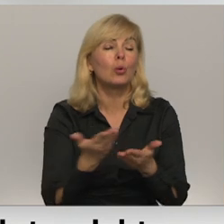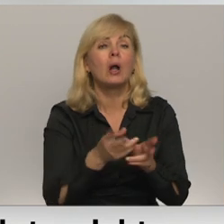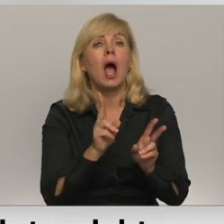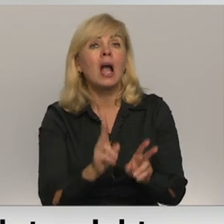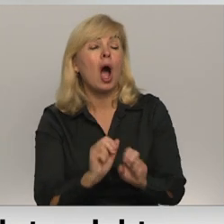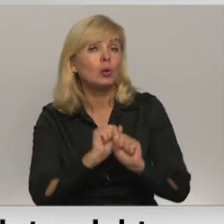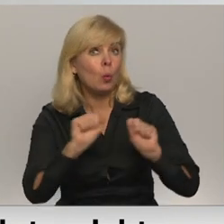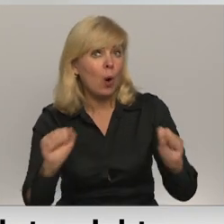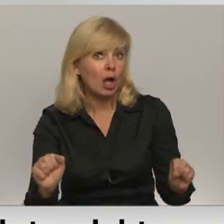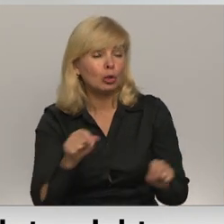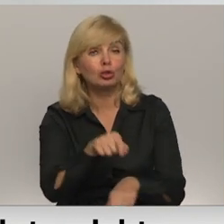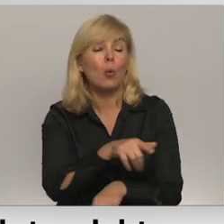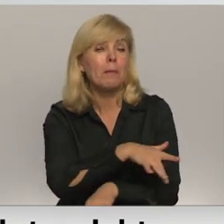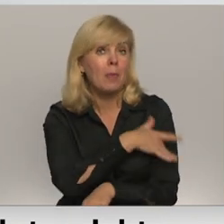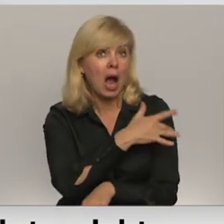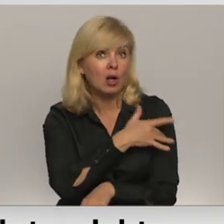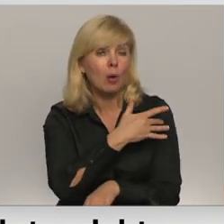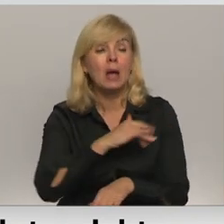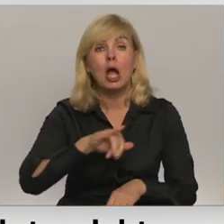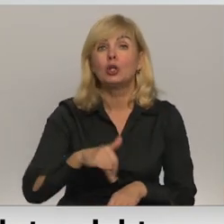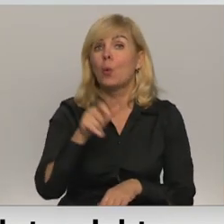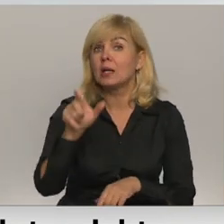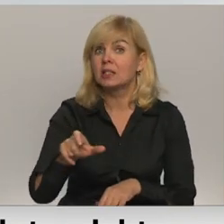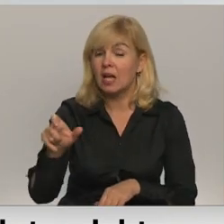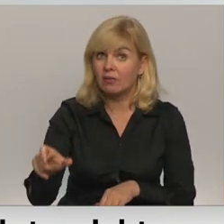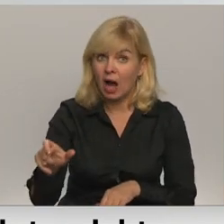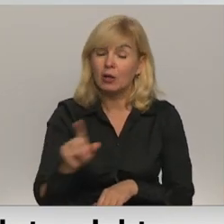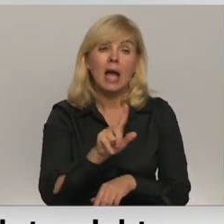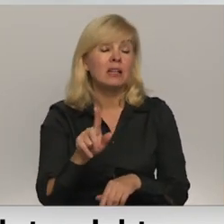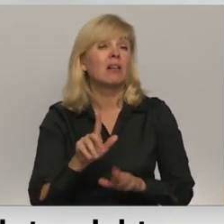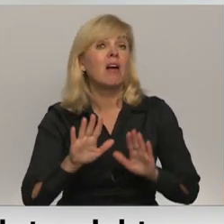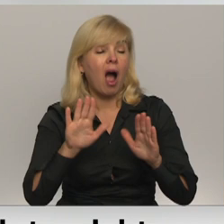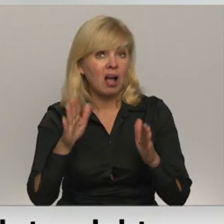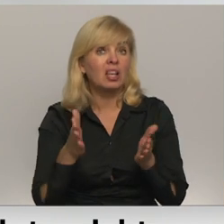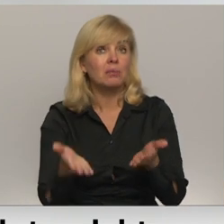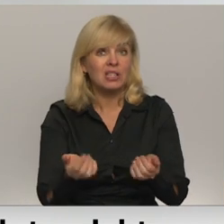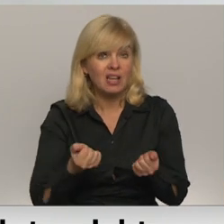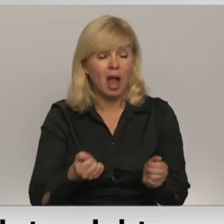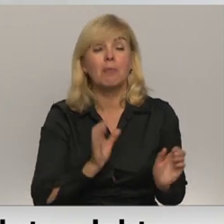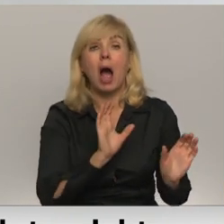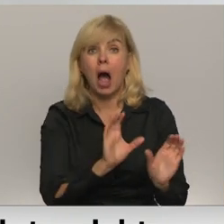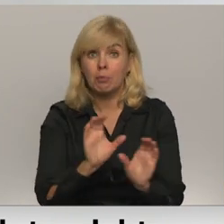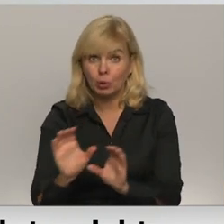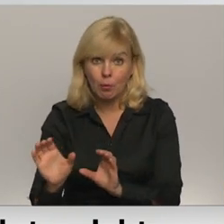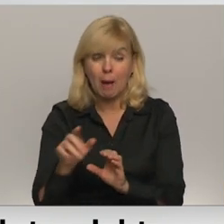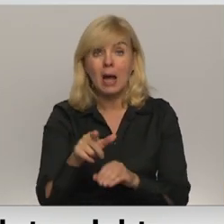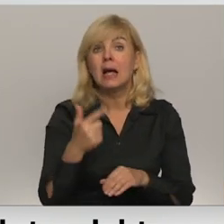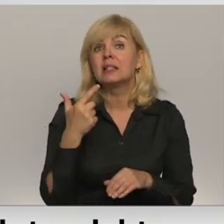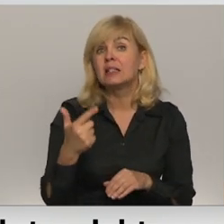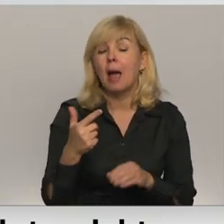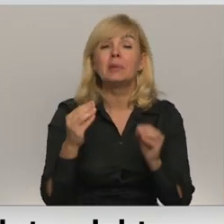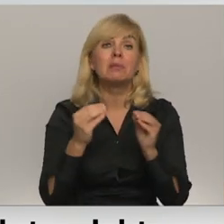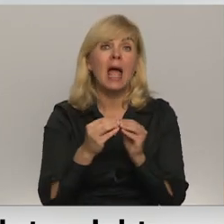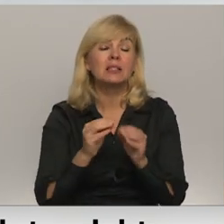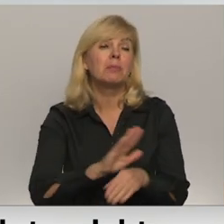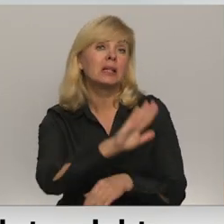nodrošināt šo pakalpojumu, jo cilvēki, piemēram, ir gadījumi, kad viņi saņem šo aprūpu uz tām septiņām vai desmit